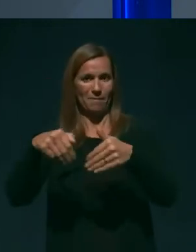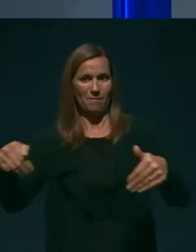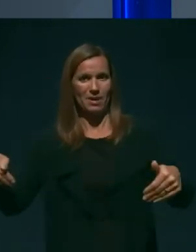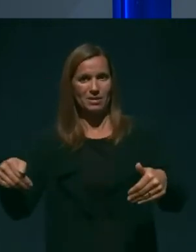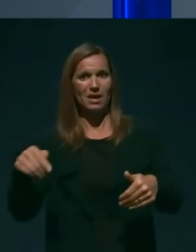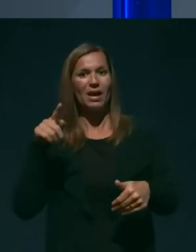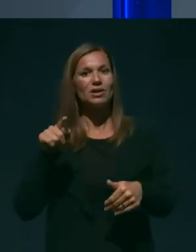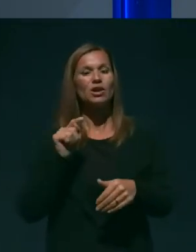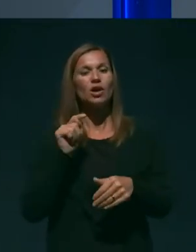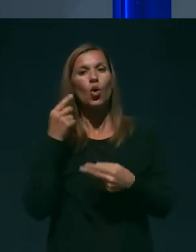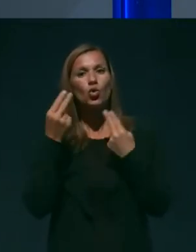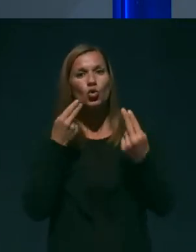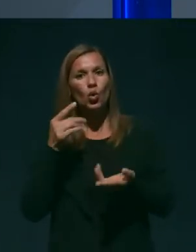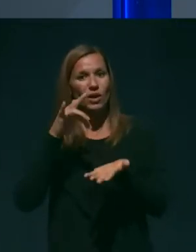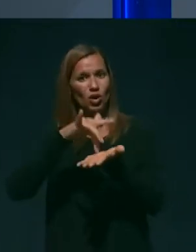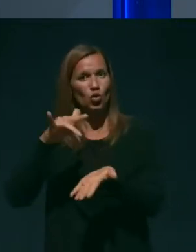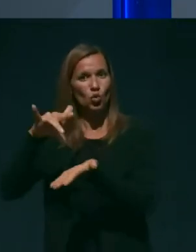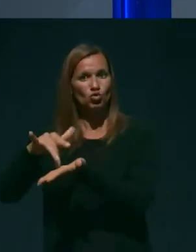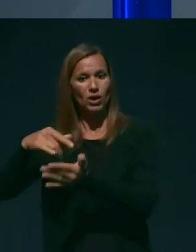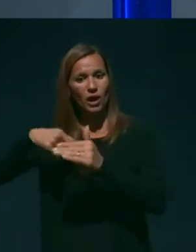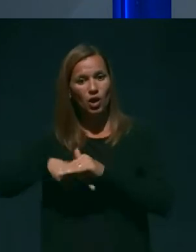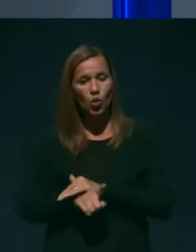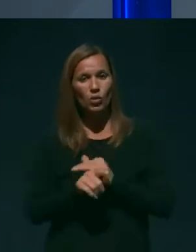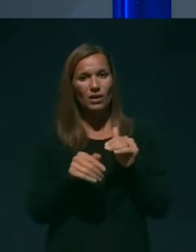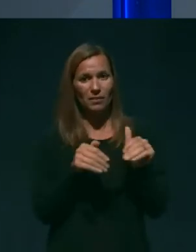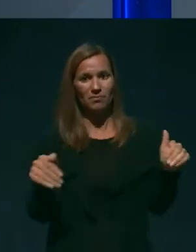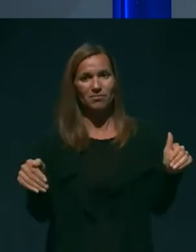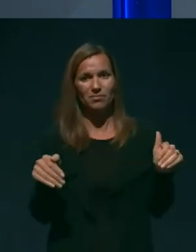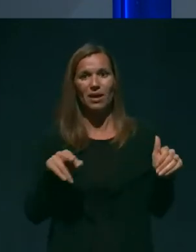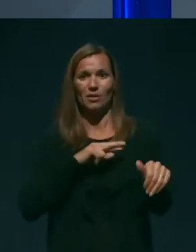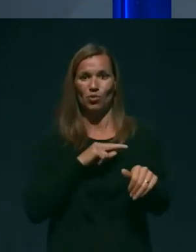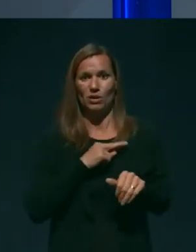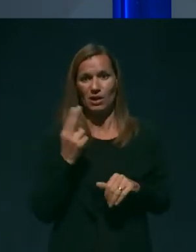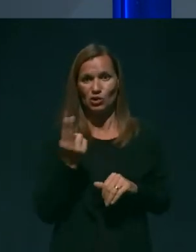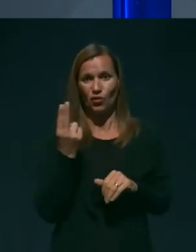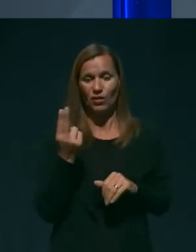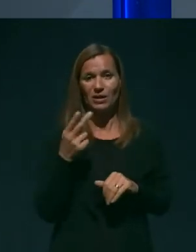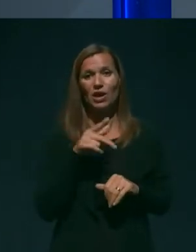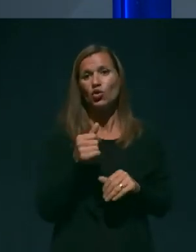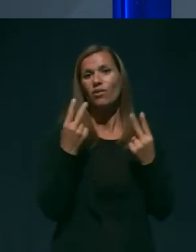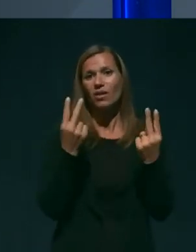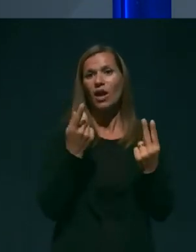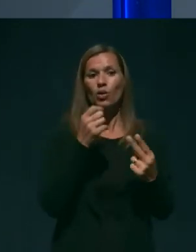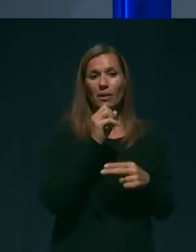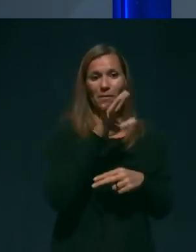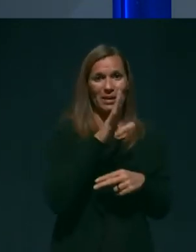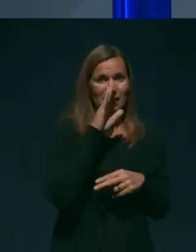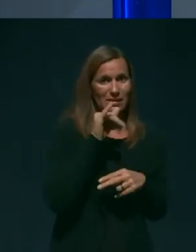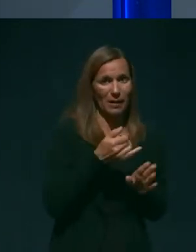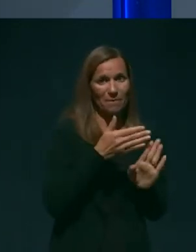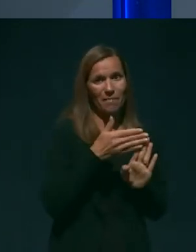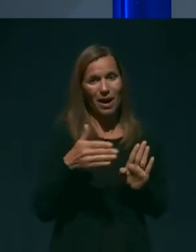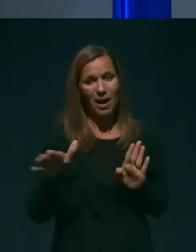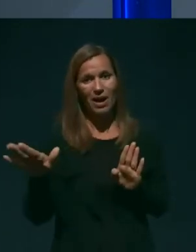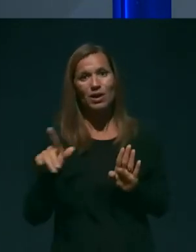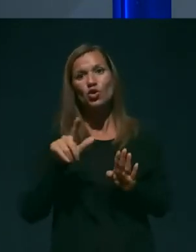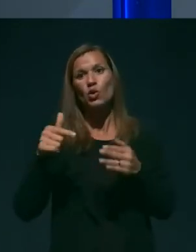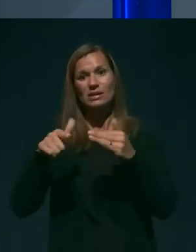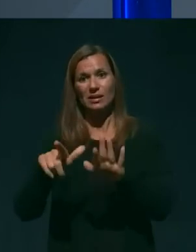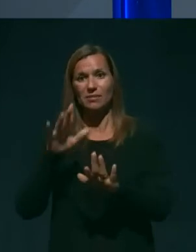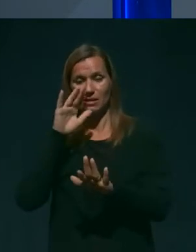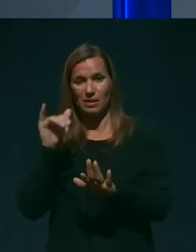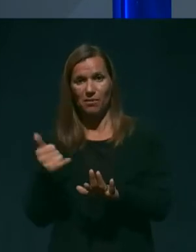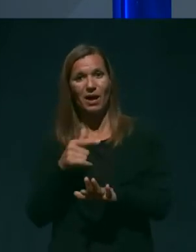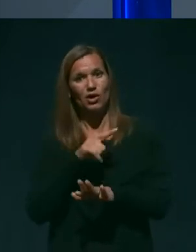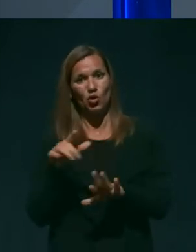kontrolnih točkah na notranjih mejah Republike Slovenije, ki je veljal od 15. maja do 17. maja do 10.